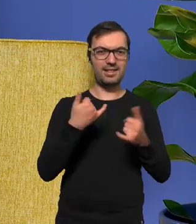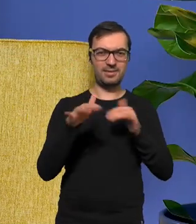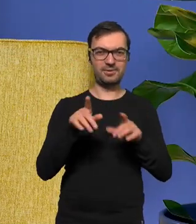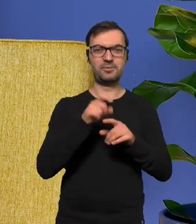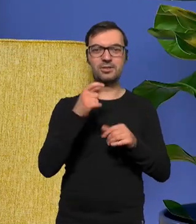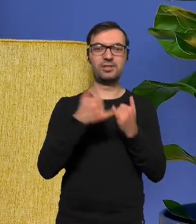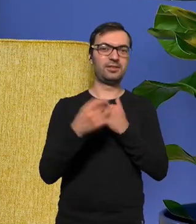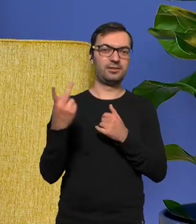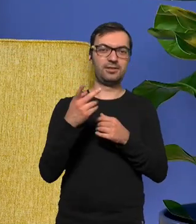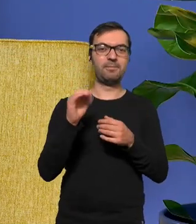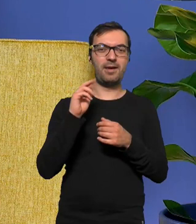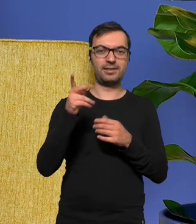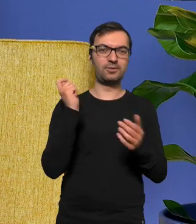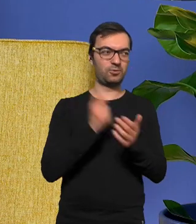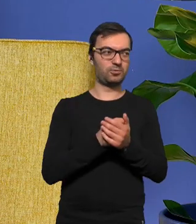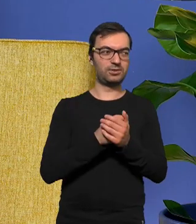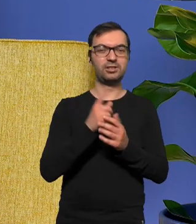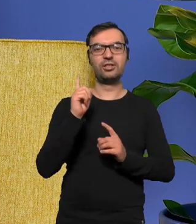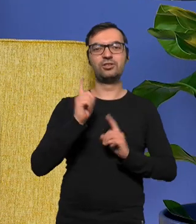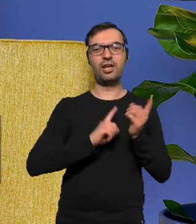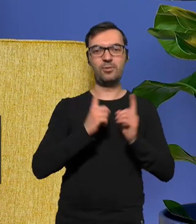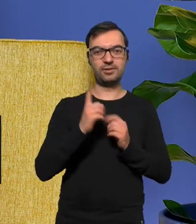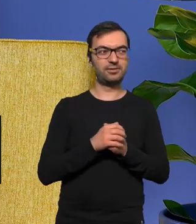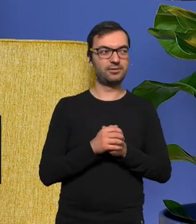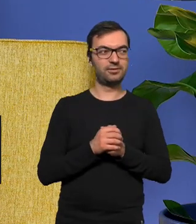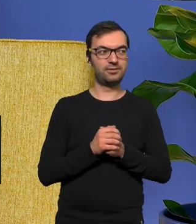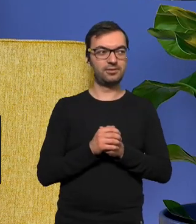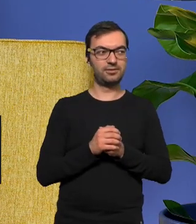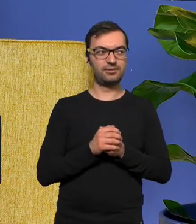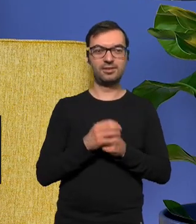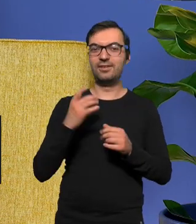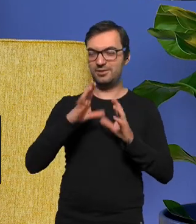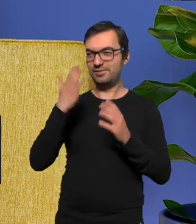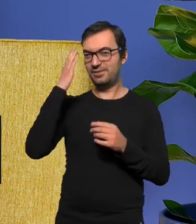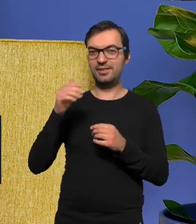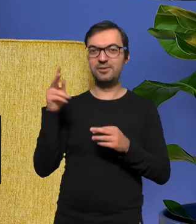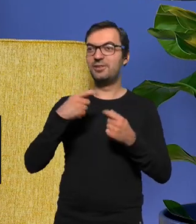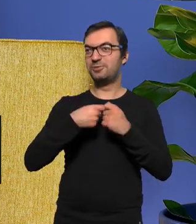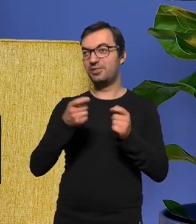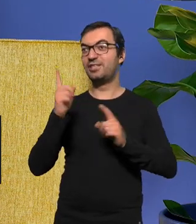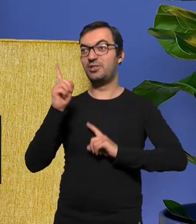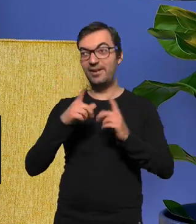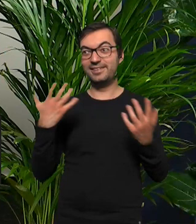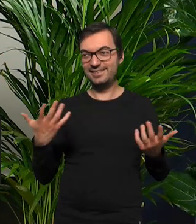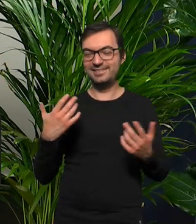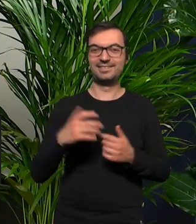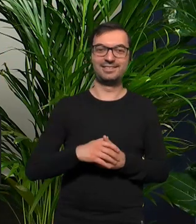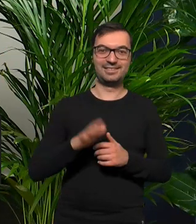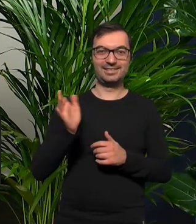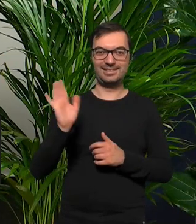kupicie działkę z Bartkiem jakąś pod Warszawą a może już macie chcieli o tym wiedzieć właśnie może ktoś sprzedaje działkę to mówi